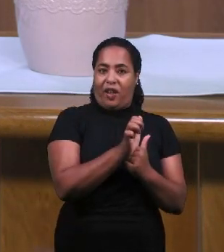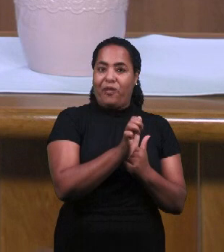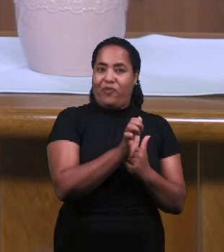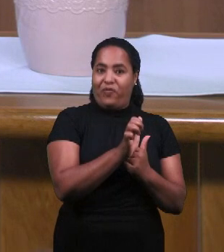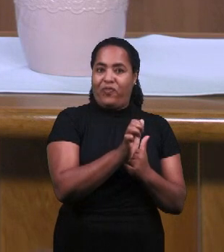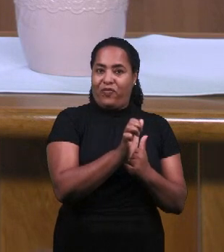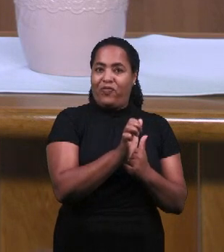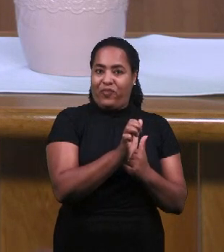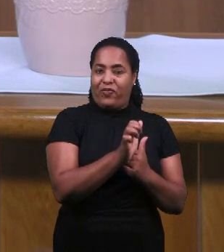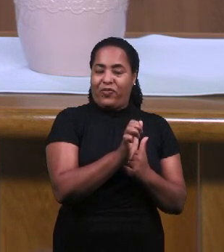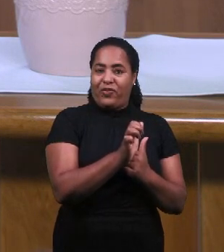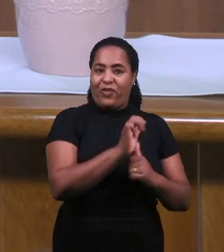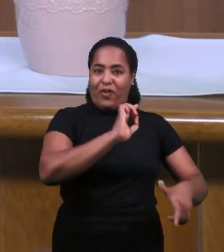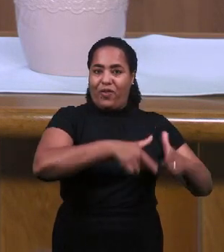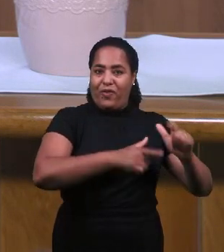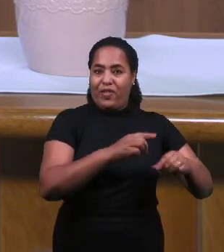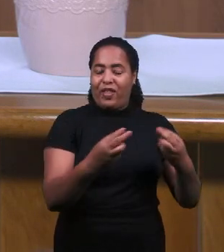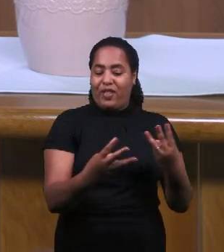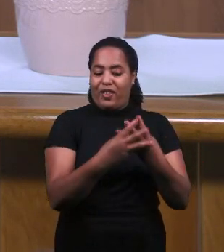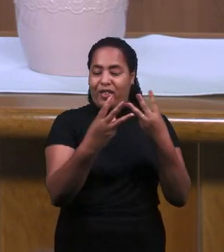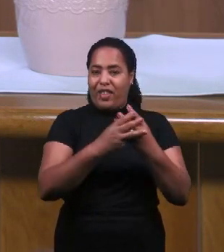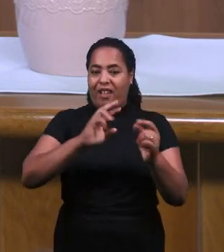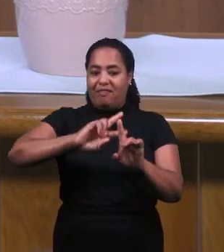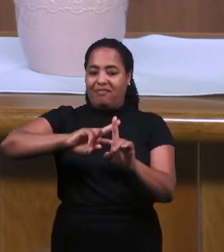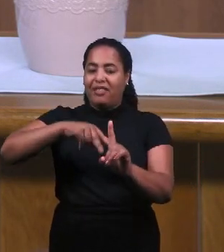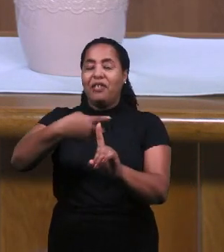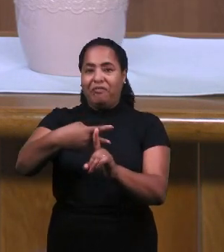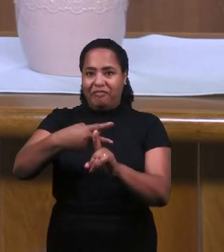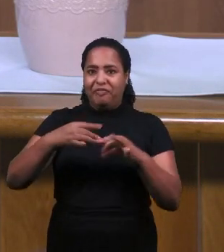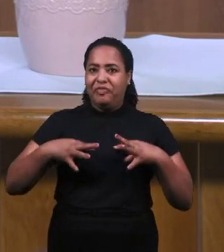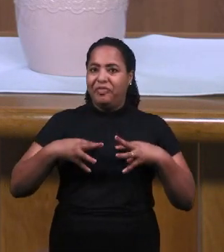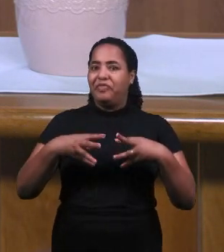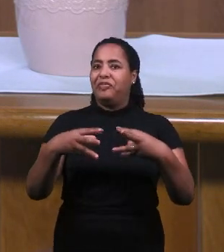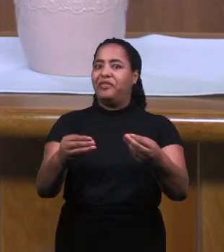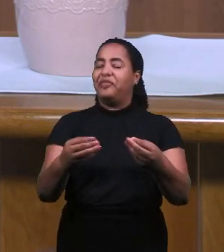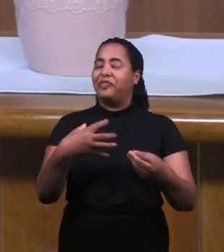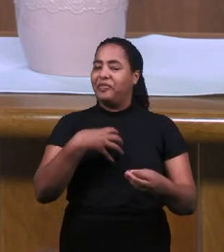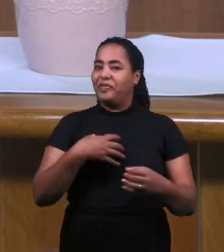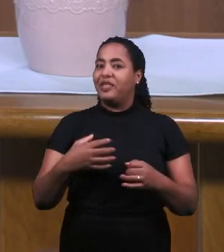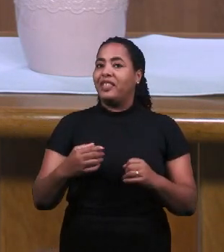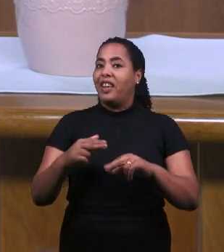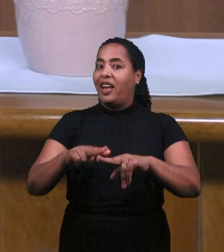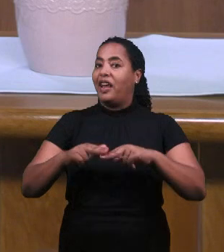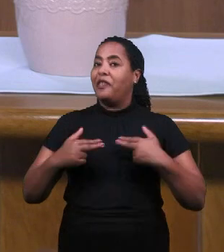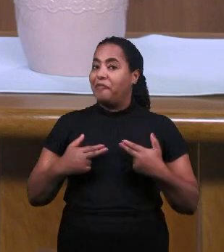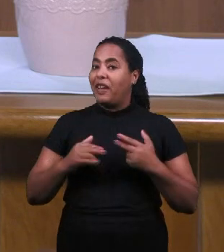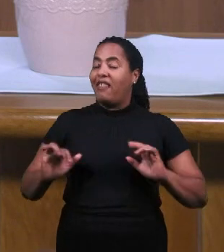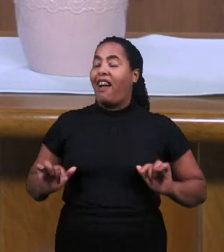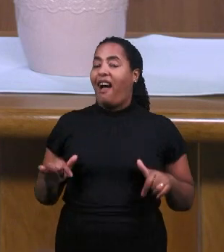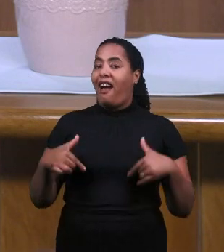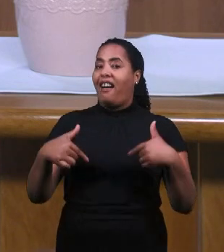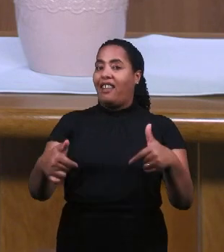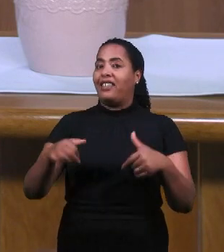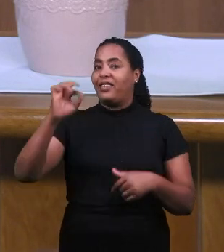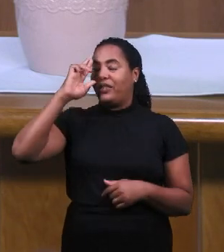Илия Он Трудился С Израилем Елисей Трудился И С Израилем И С Иудой